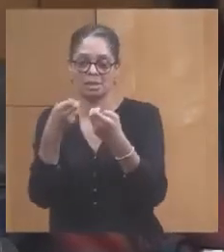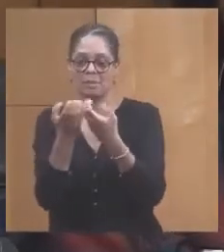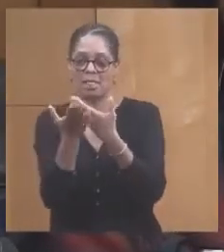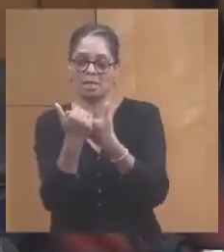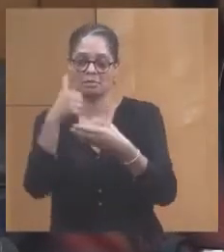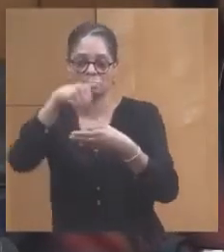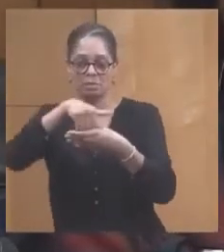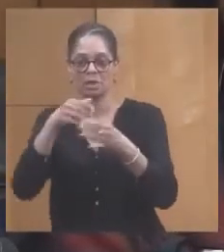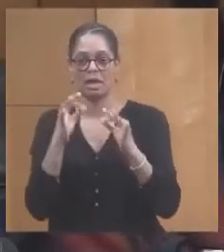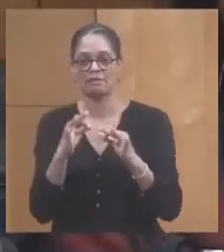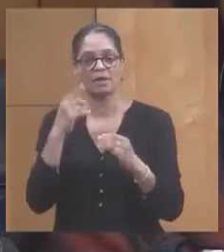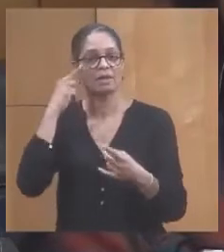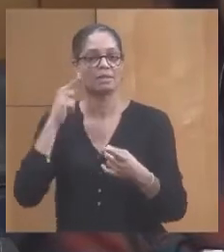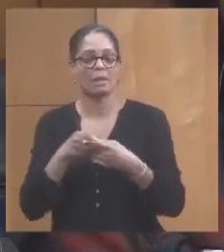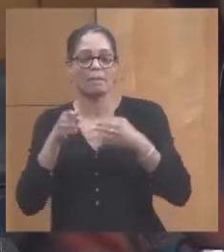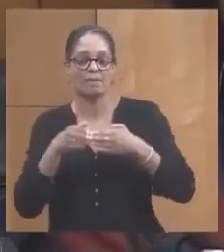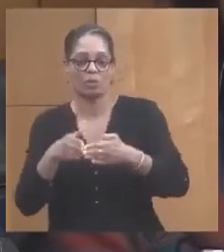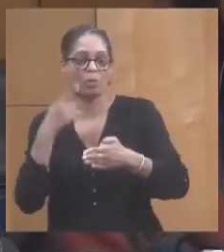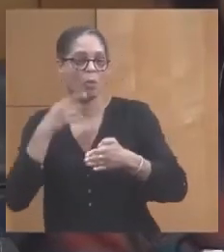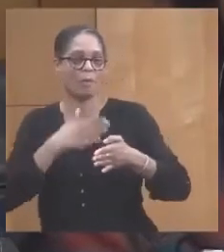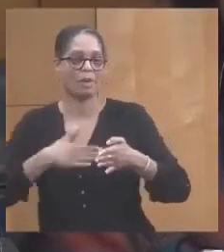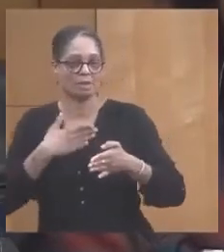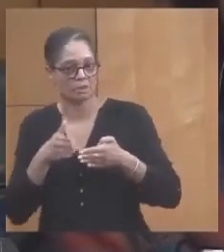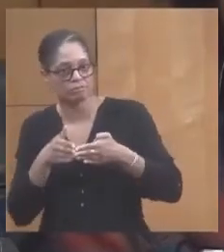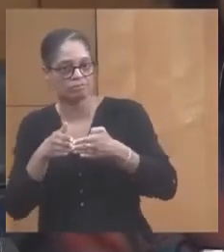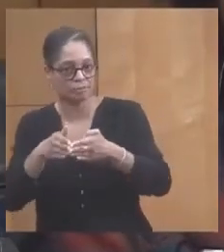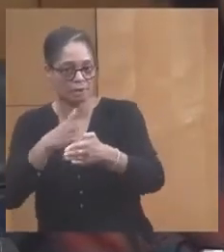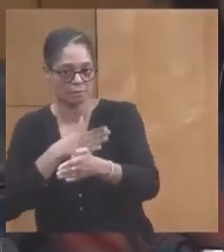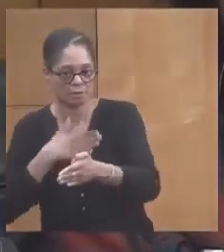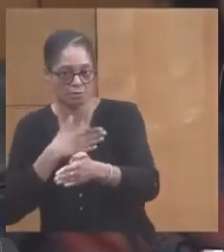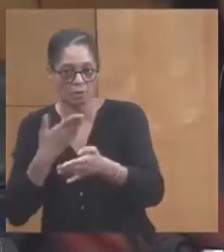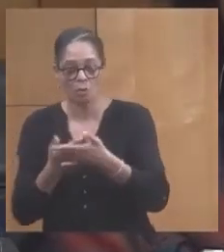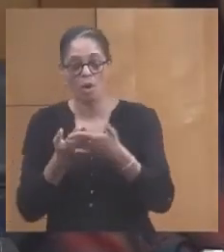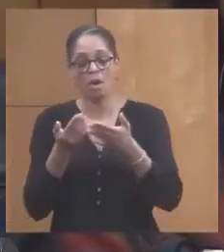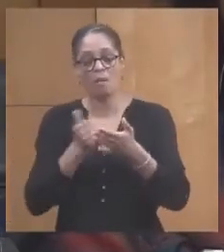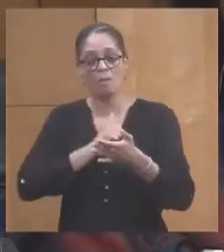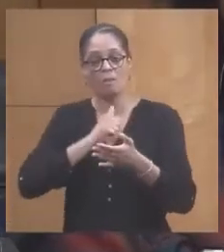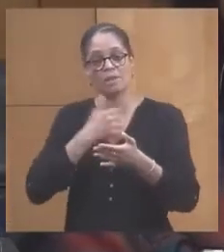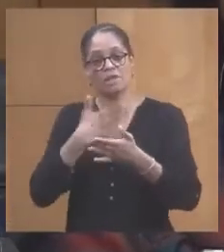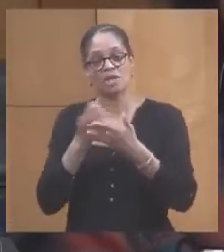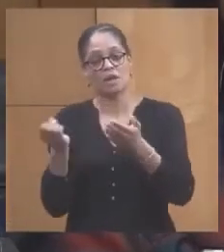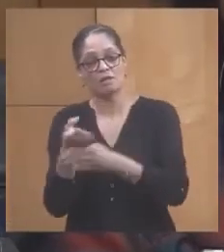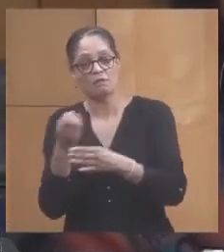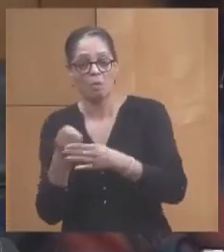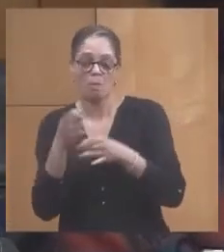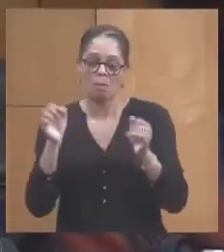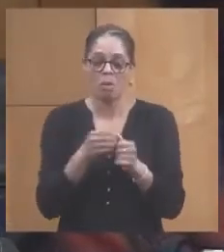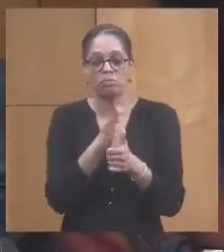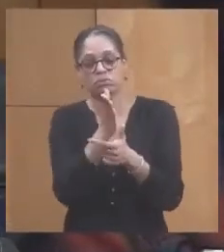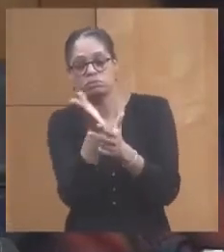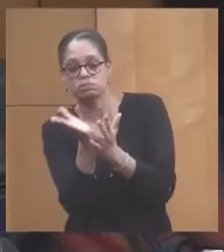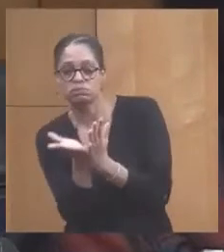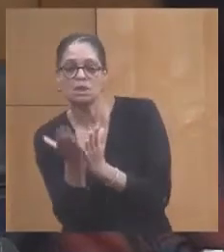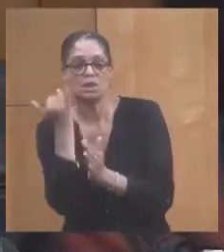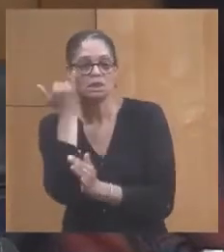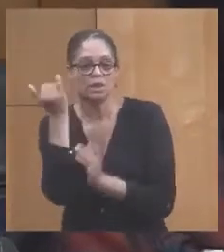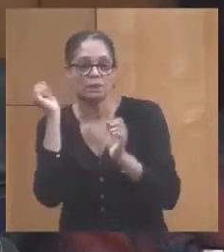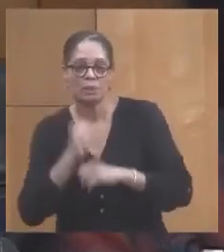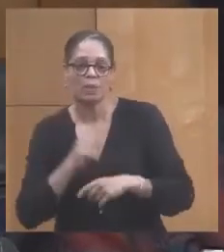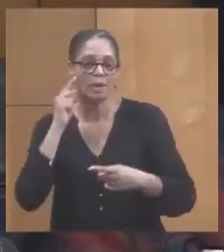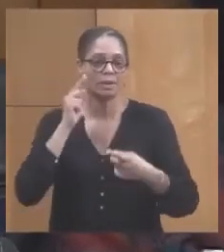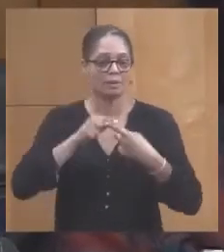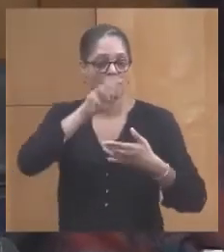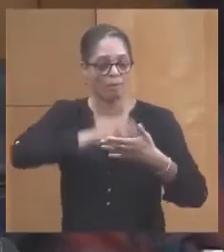s'agissant des bateaux de plaisance, je vous informais déjà par courrier précité que des pistes étaient envisagées. Un rapport sur cette